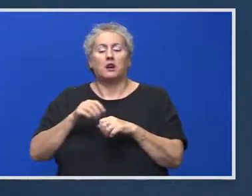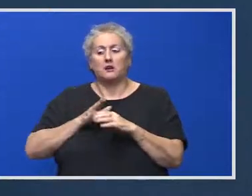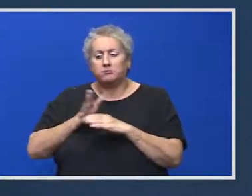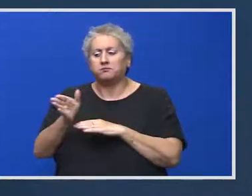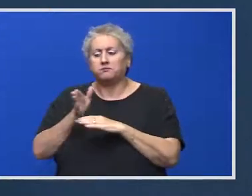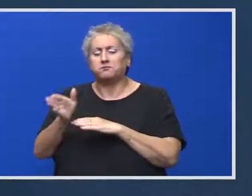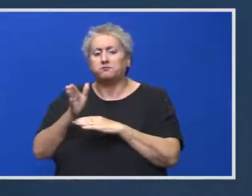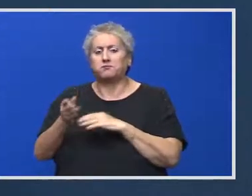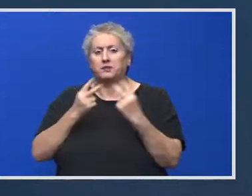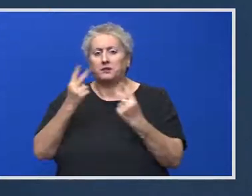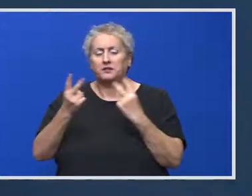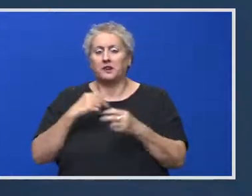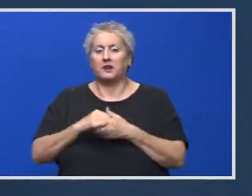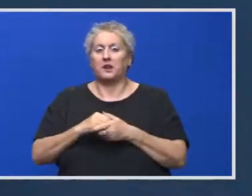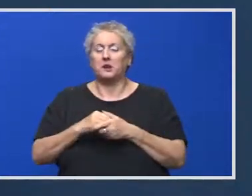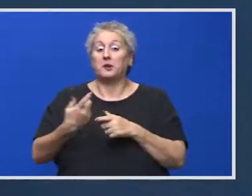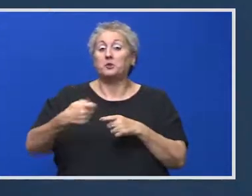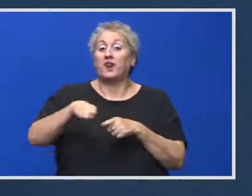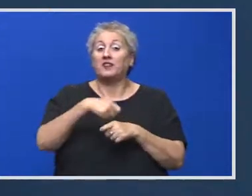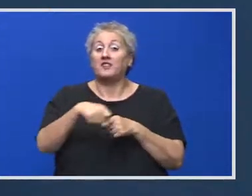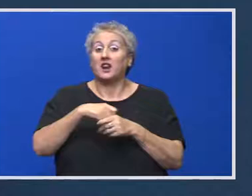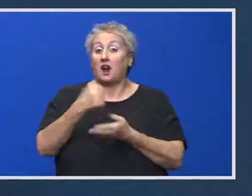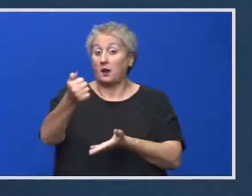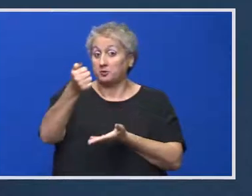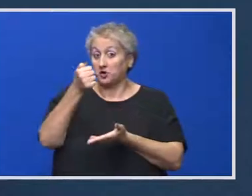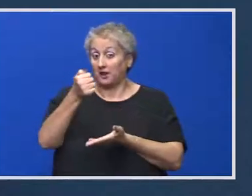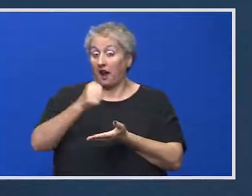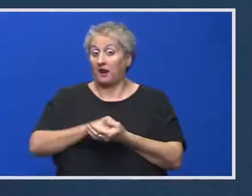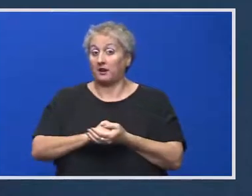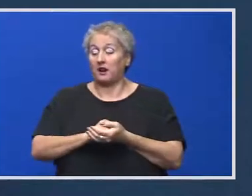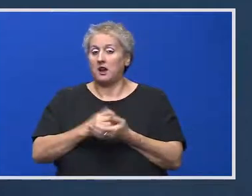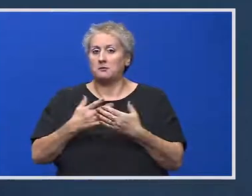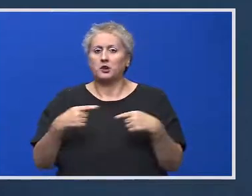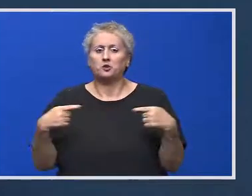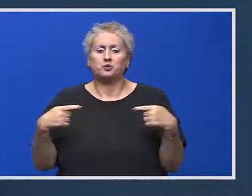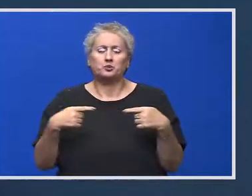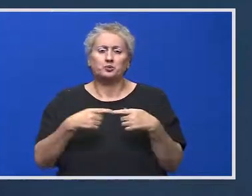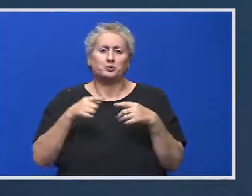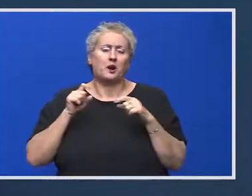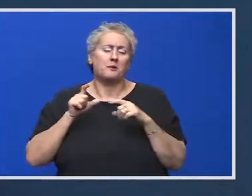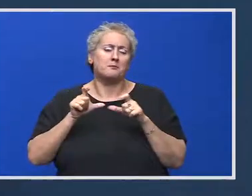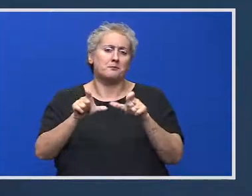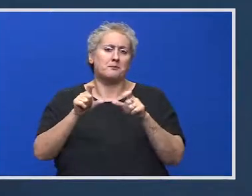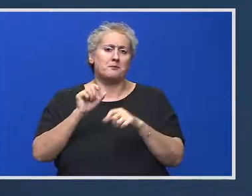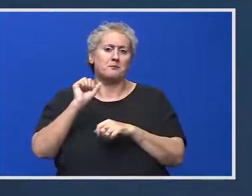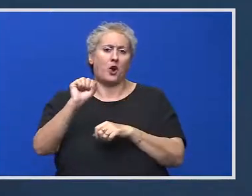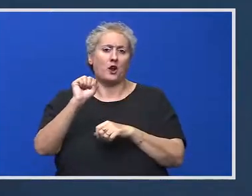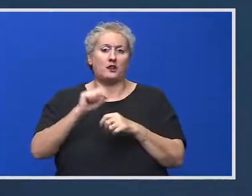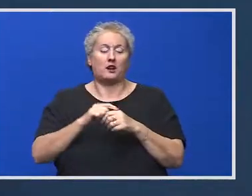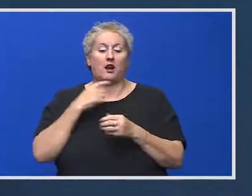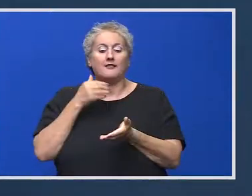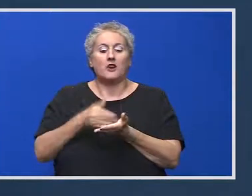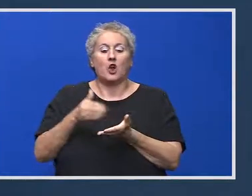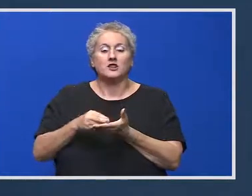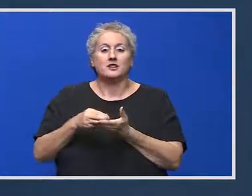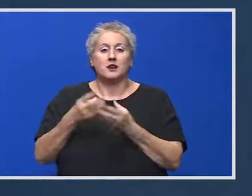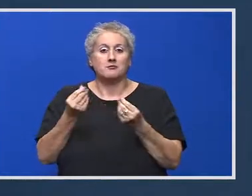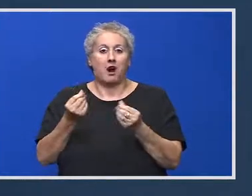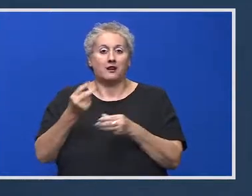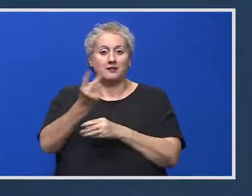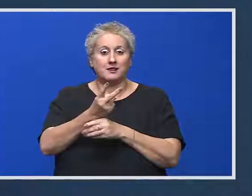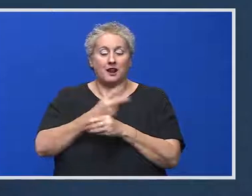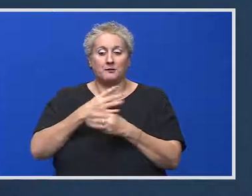dumneavoastră banii primiți la rectificarea bugetară? Pentru adversarii politici vă acuză a folosiți banii țării pentru a vă atrage